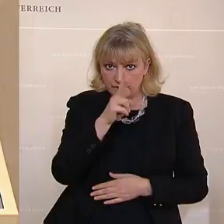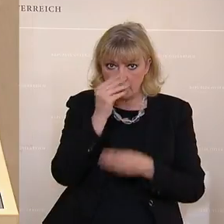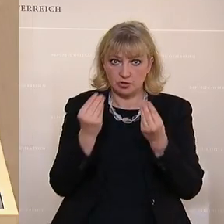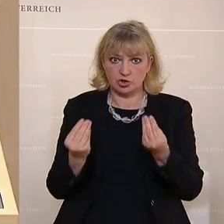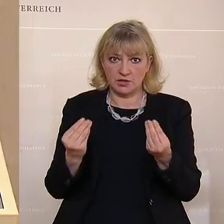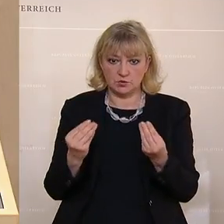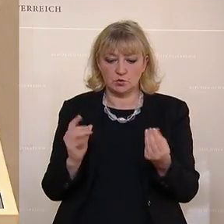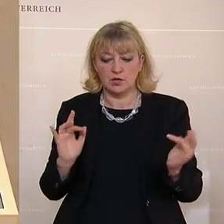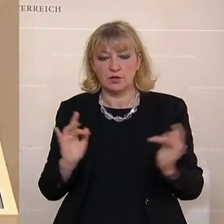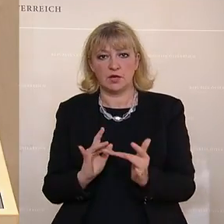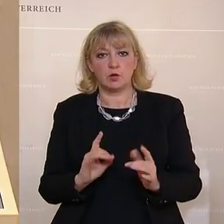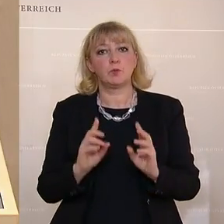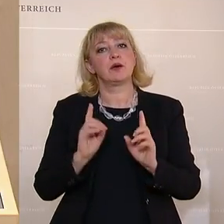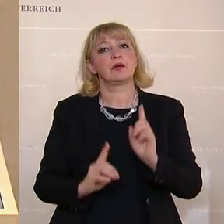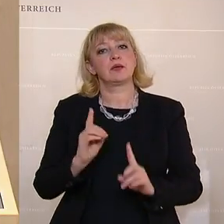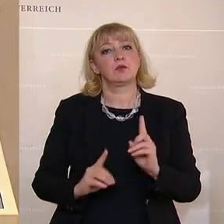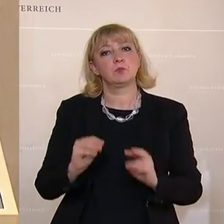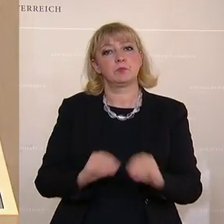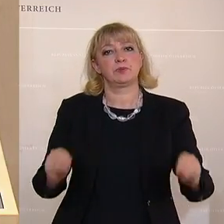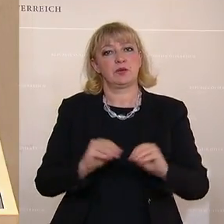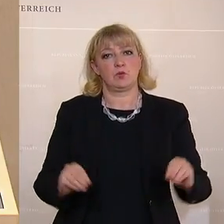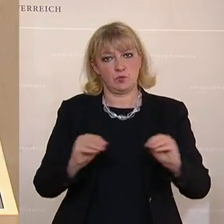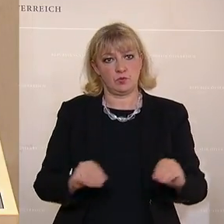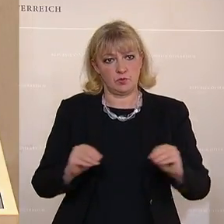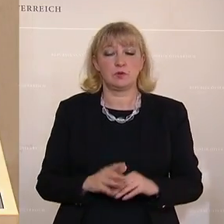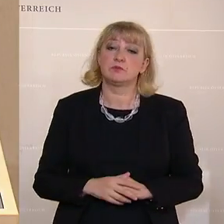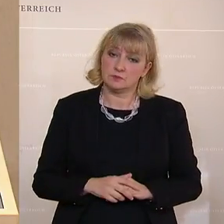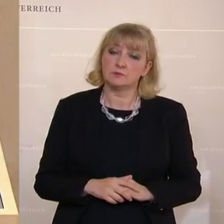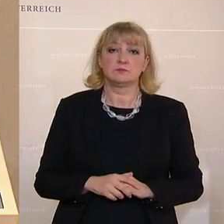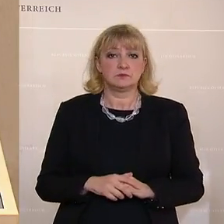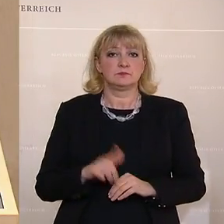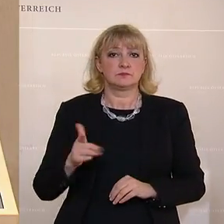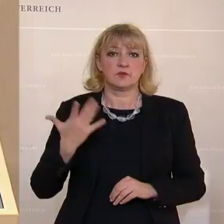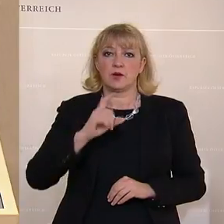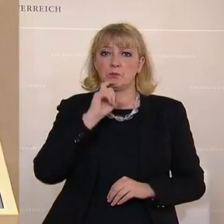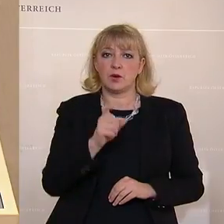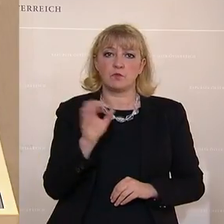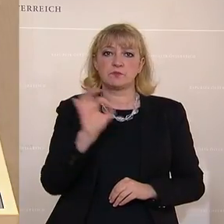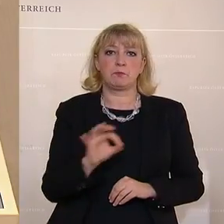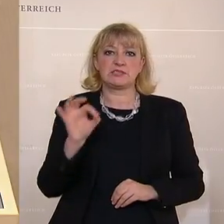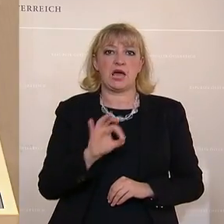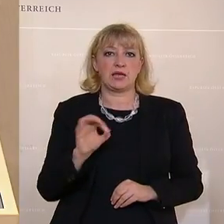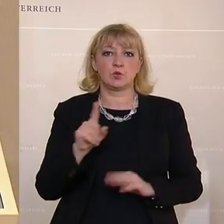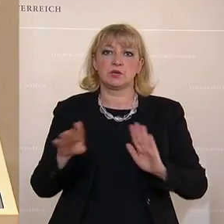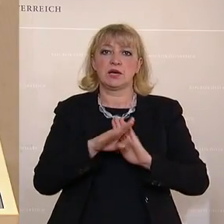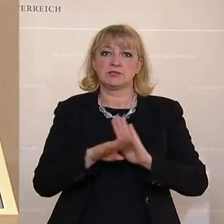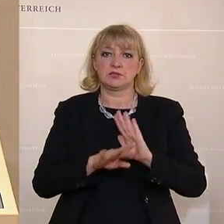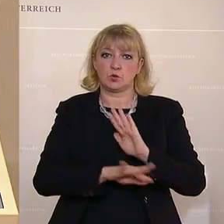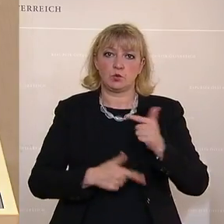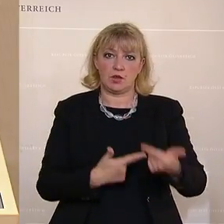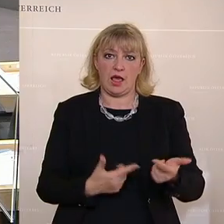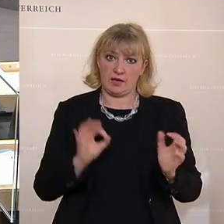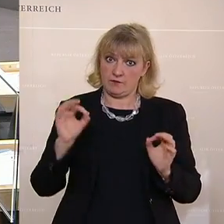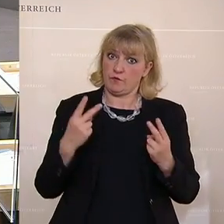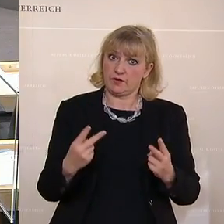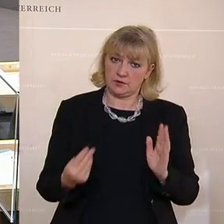gegenüber den Elementarpädagoginnen und Pädagogen, dass ihre Berufsbezeichnung auch in einer gesetzlichen Grundlage, die für sie wichtig